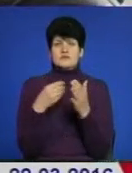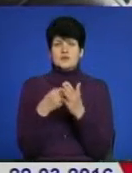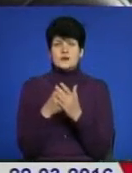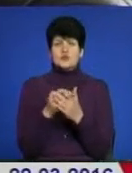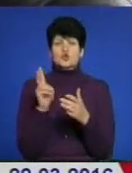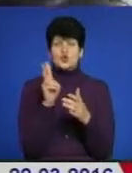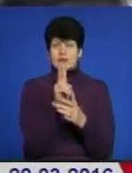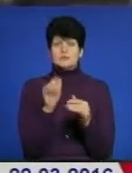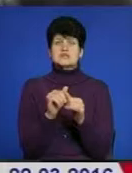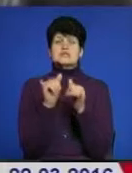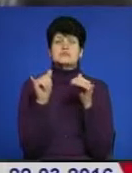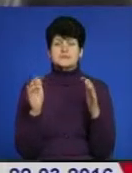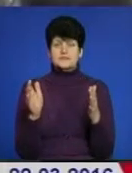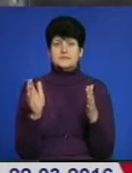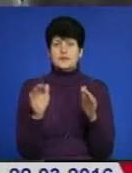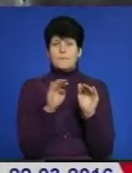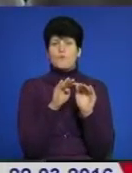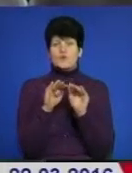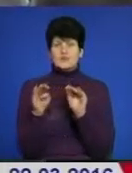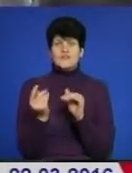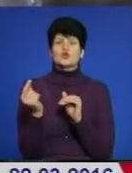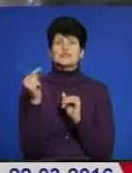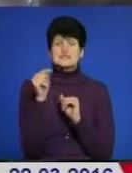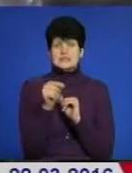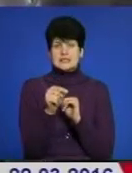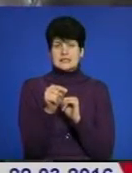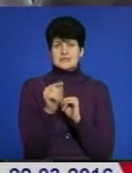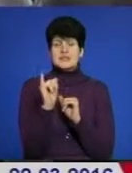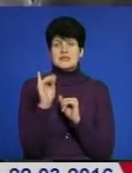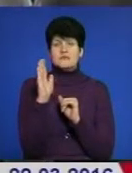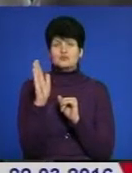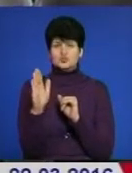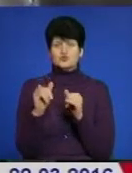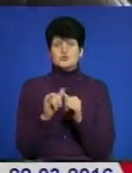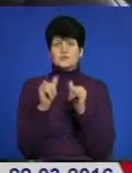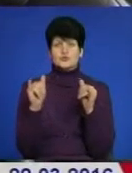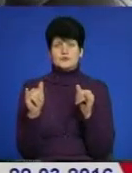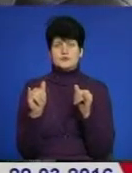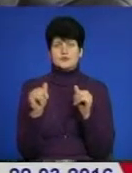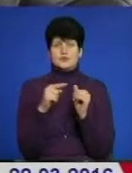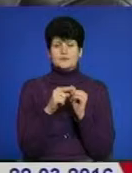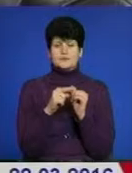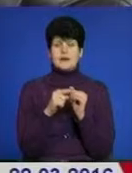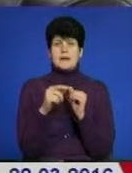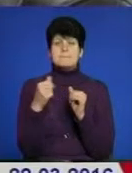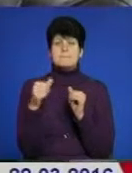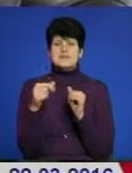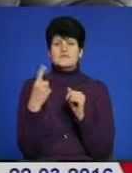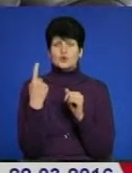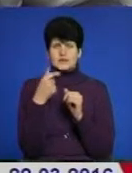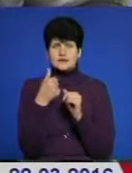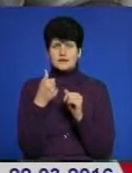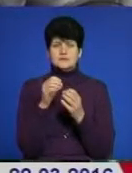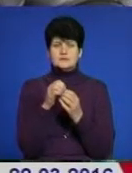тролейбуси піднеслися порівняно з тим і будуть підносили тут. Бензин, жирік, стоїть на місці ваші.